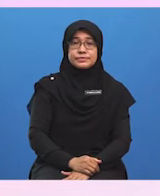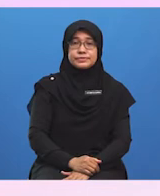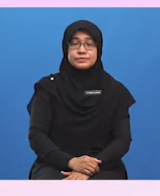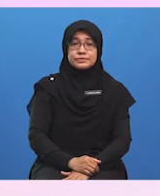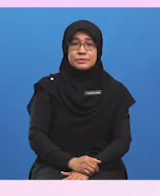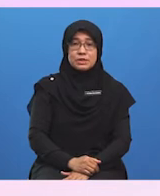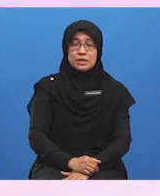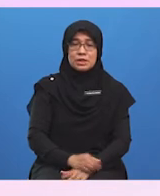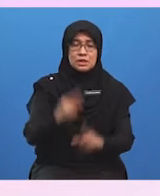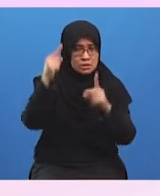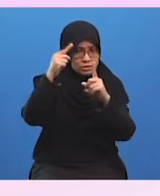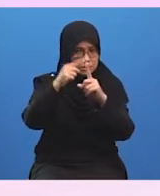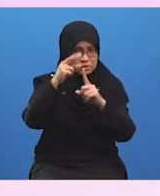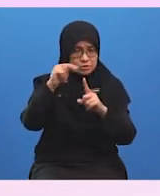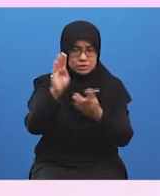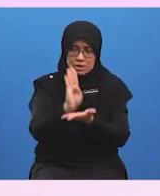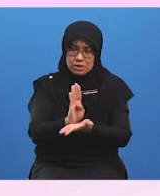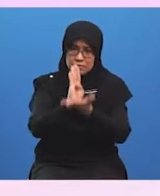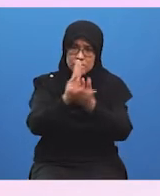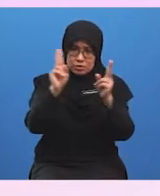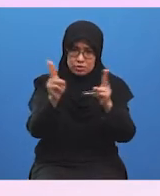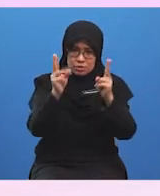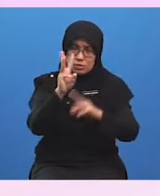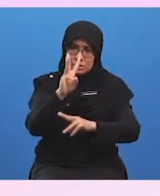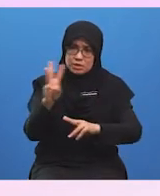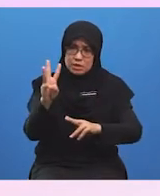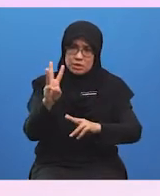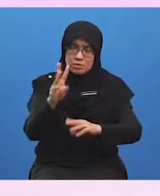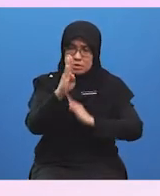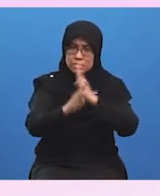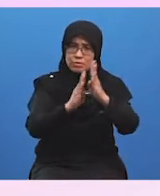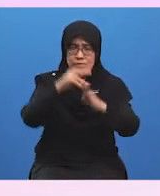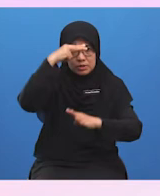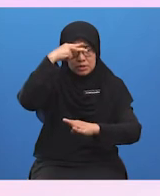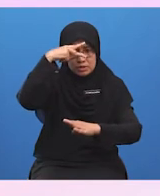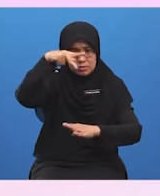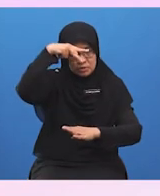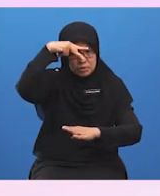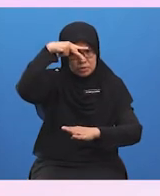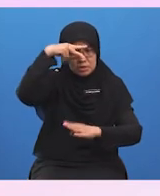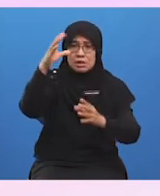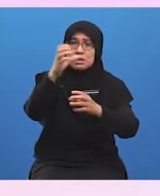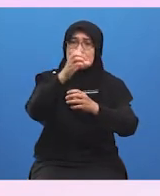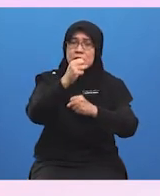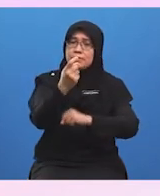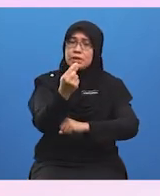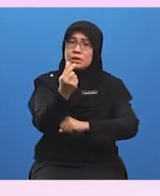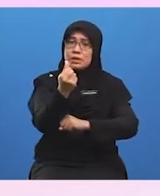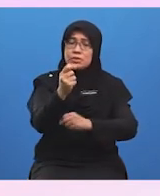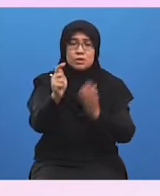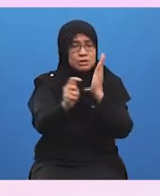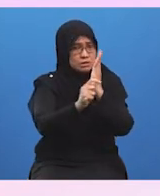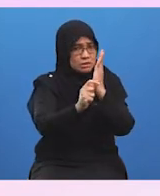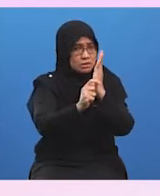Tekun bertujuan membantu usahawan kecil Bumi Putra bagi mendapatkan pembiayaan modal tambahan